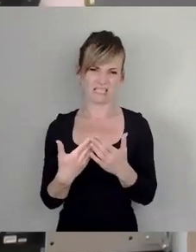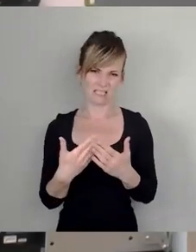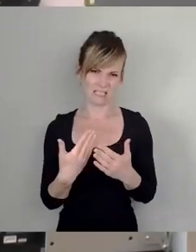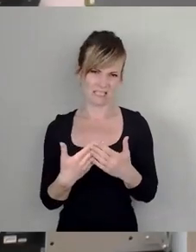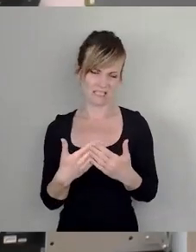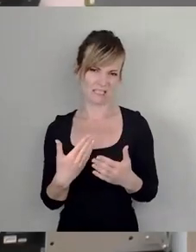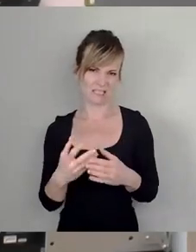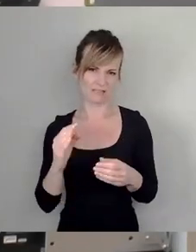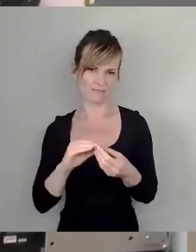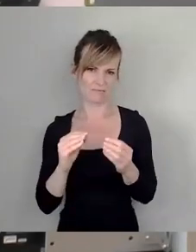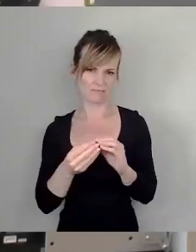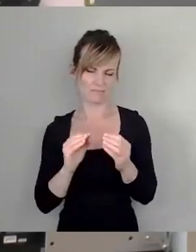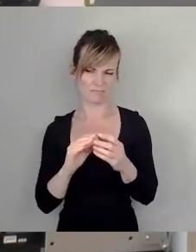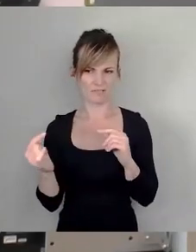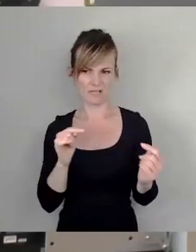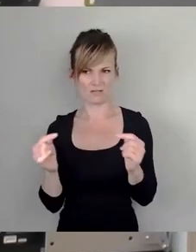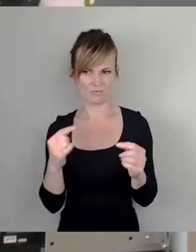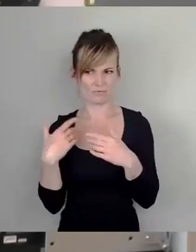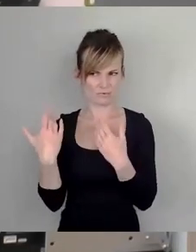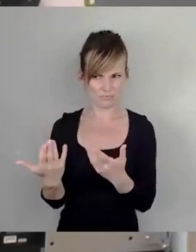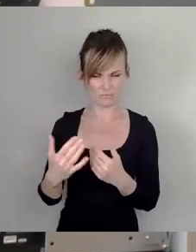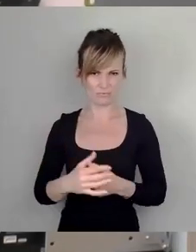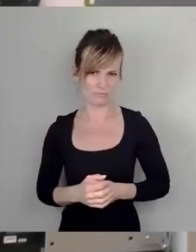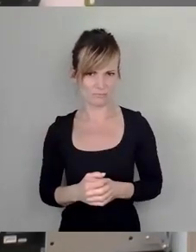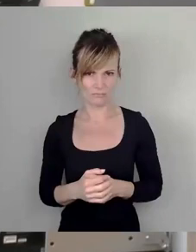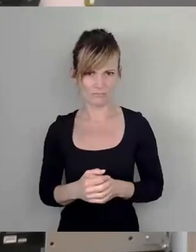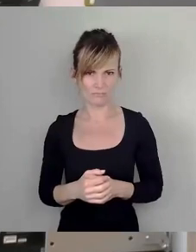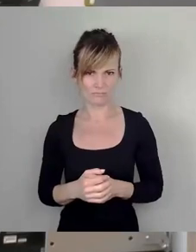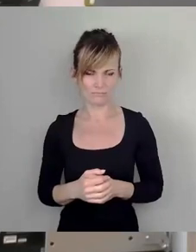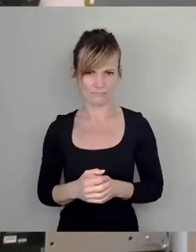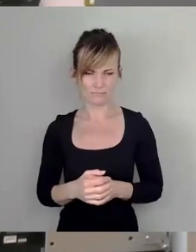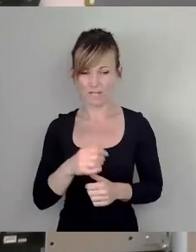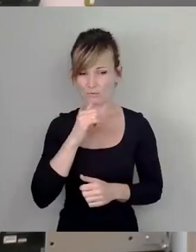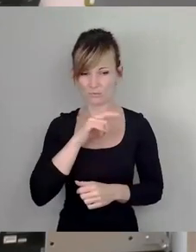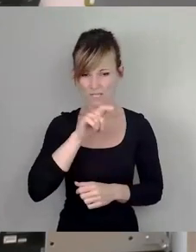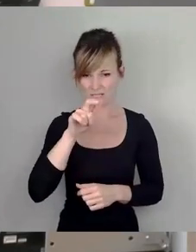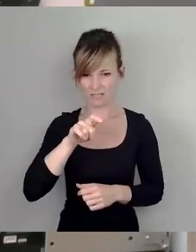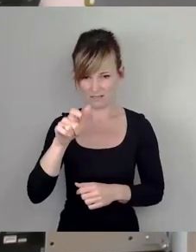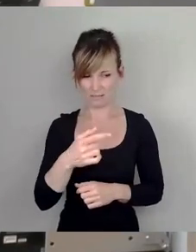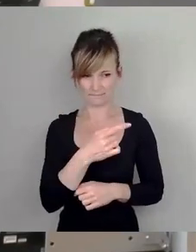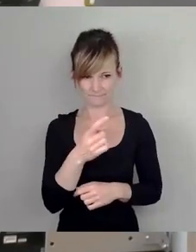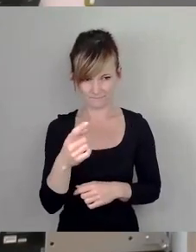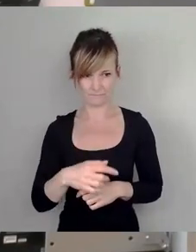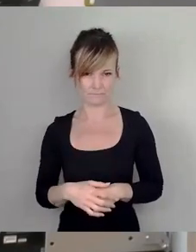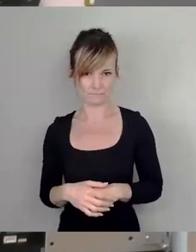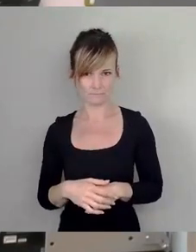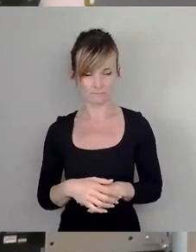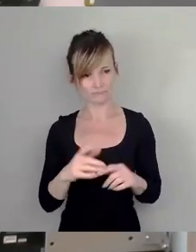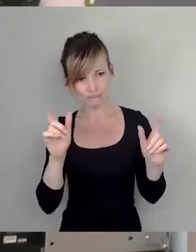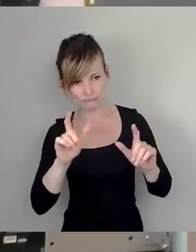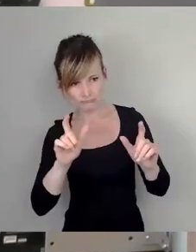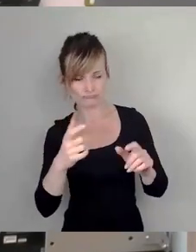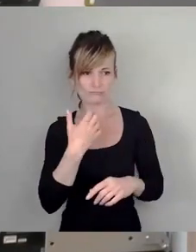Dialog, der da geführt wird. Ich unterstelle Jugendlichen prinzipiell, dass sie